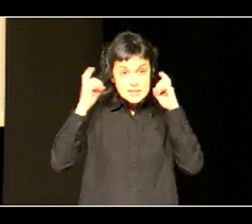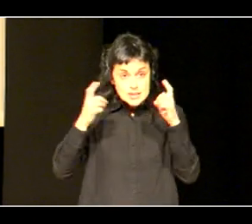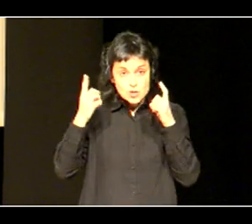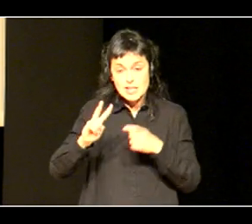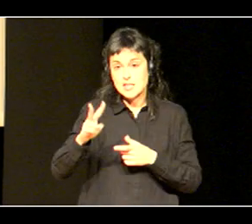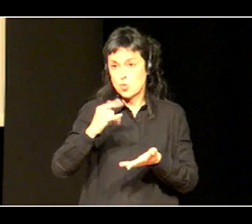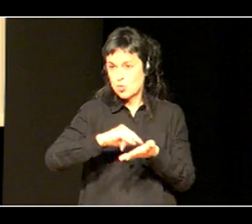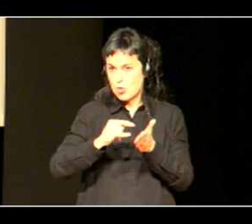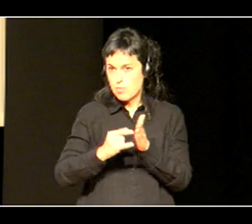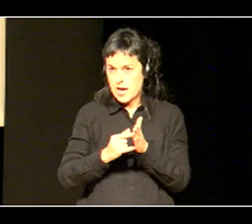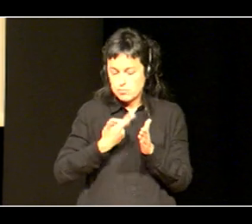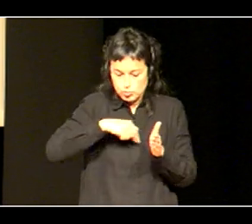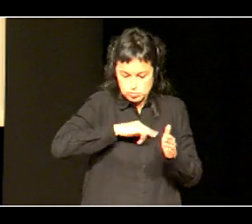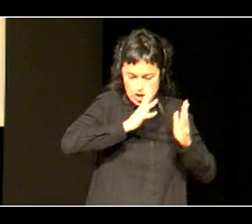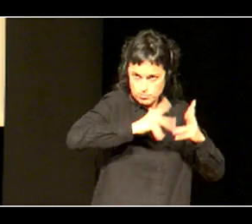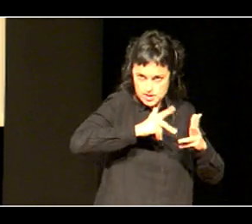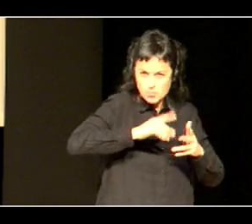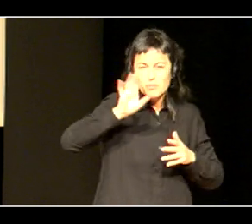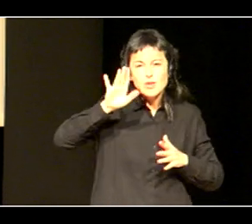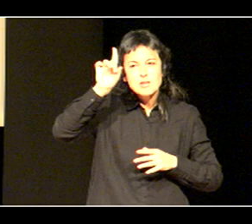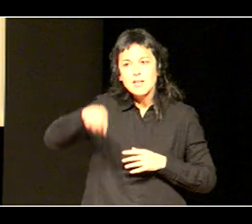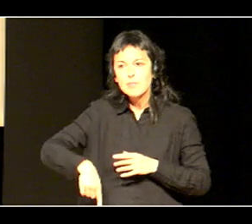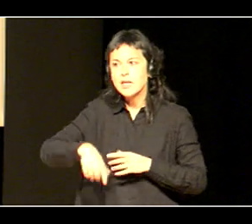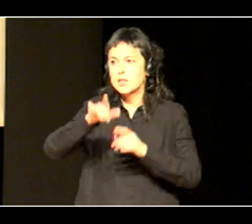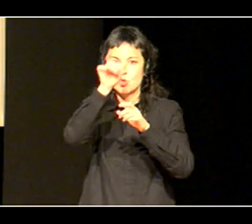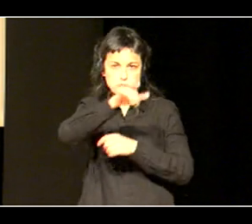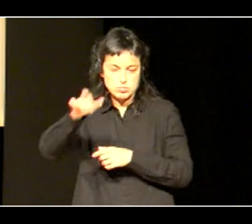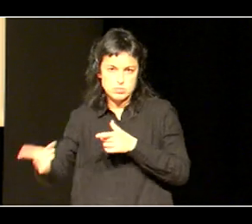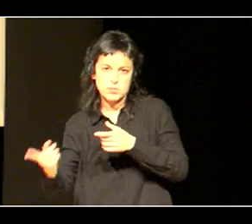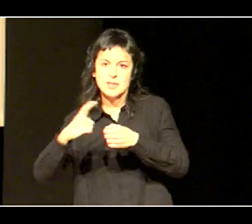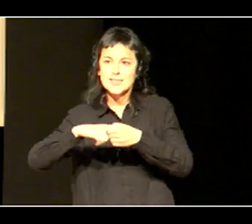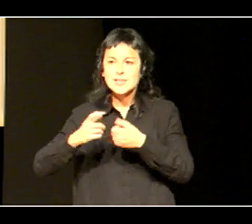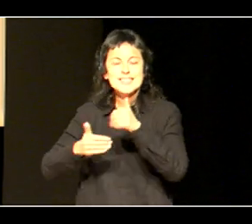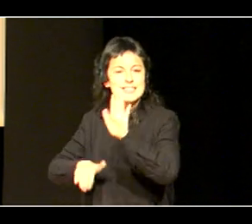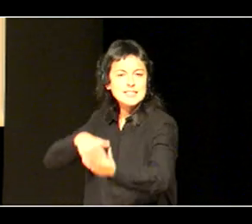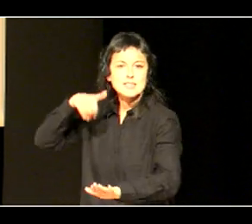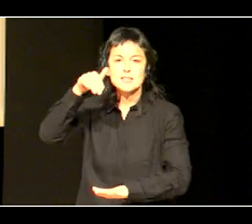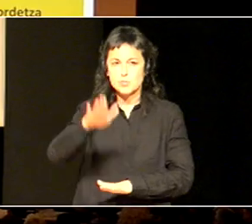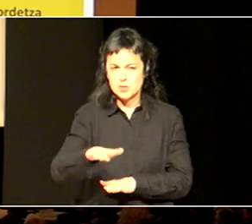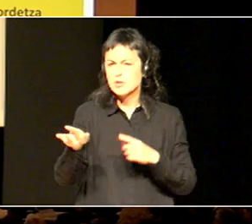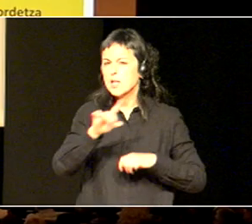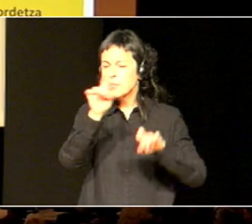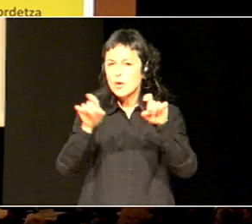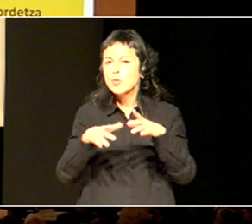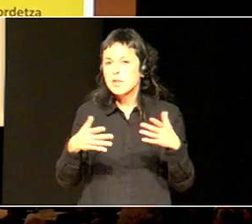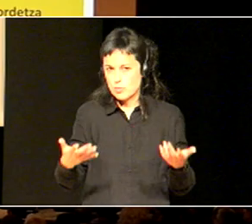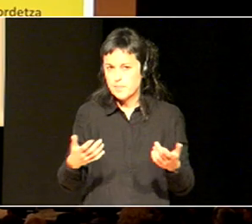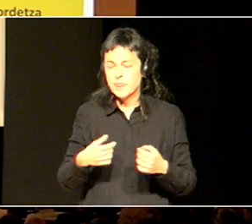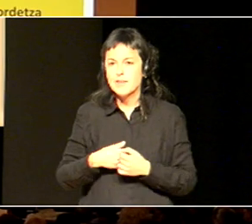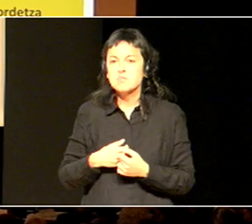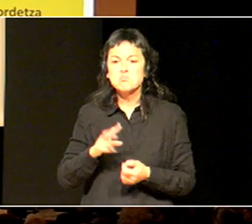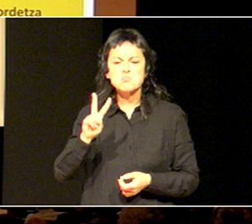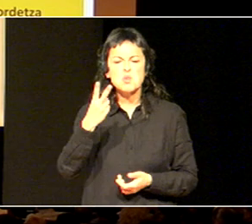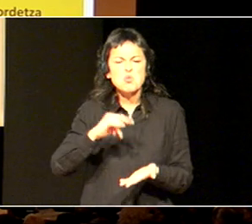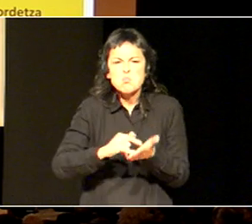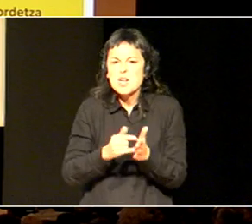bezala, baizik eta, eragilu guztiekin, aurre pasu bat emote, galdera izango litzatek, eta bigarren plana zergaitik, alde batetan, ba,